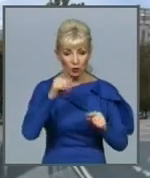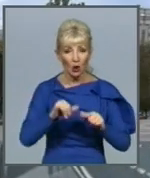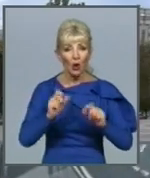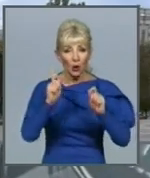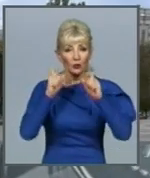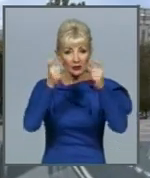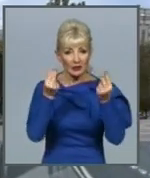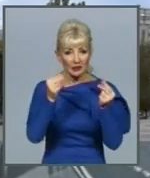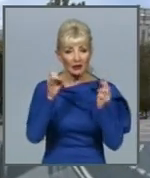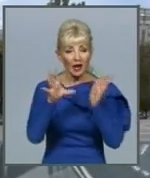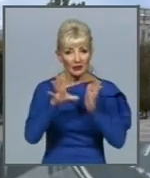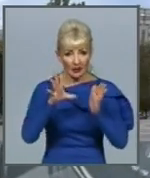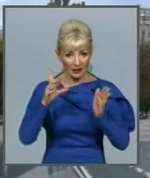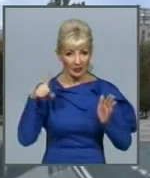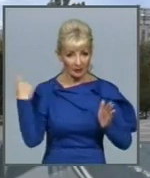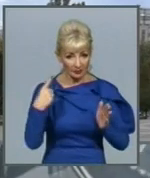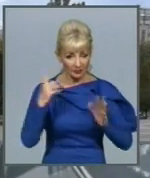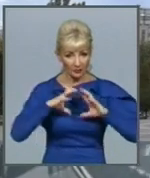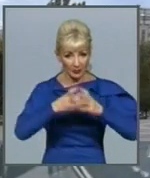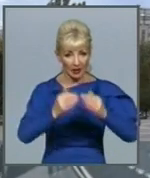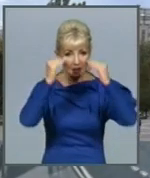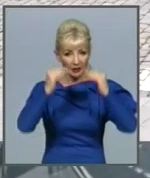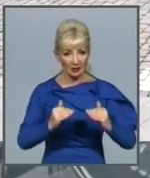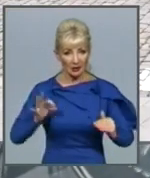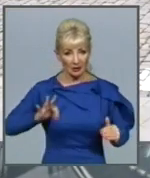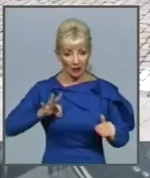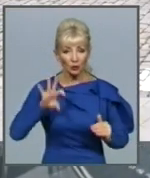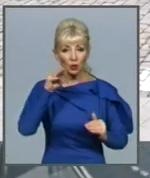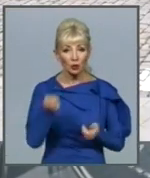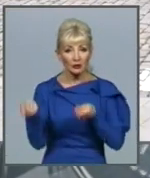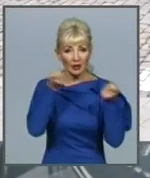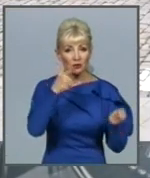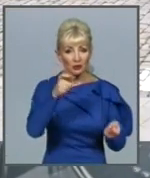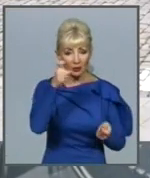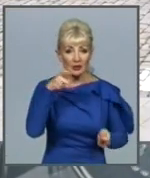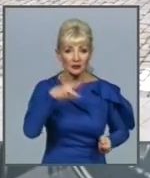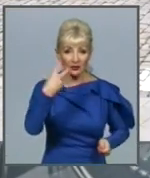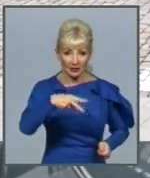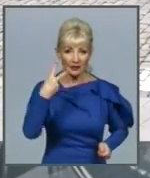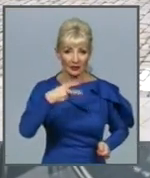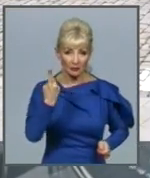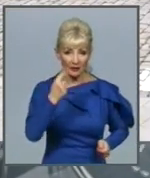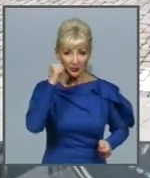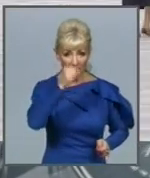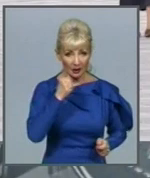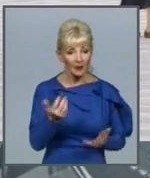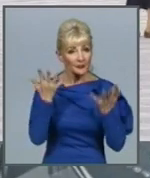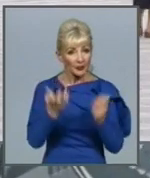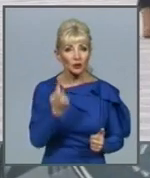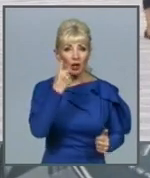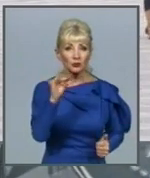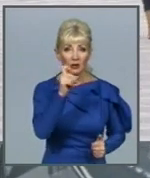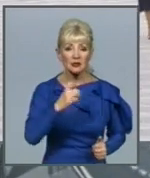світі, низькі доходи від транзиту газу в 2020-2021 роках. Ще одною із головних причин